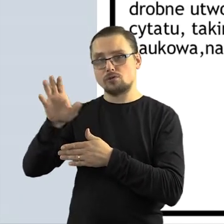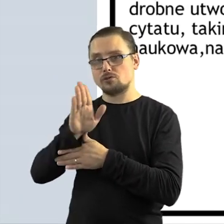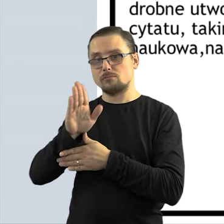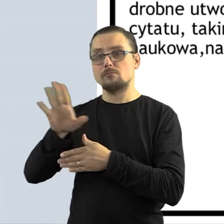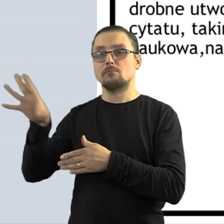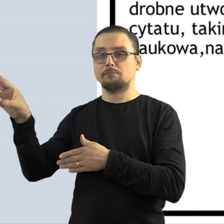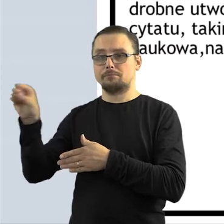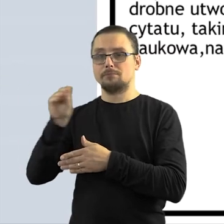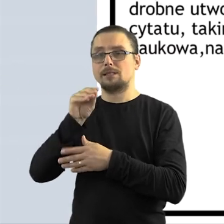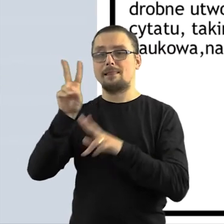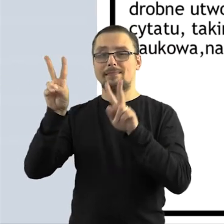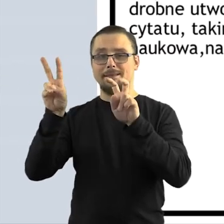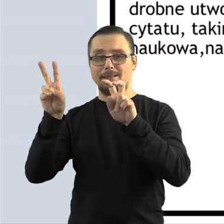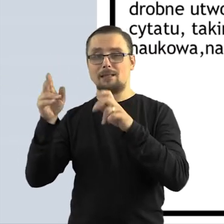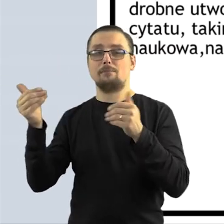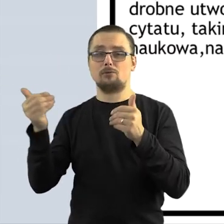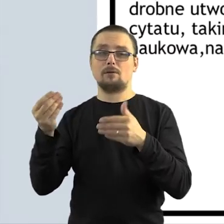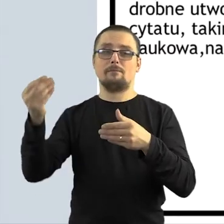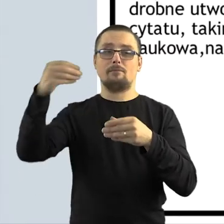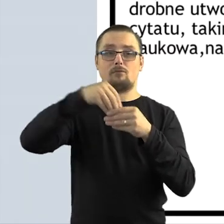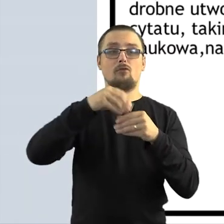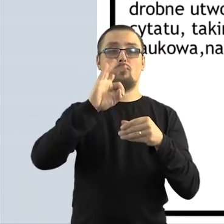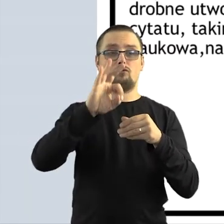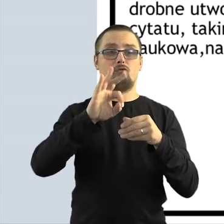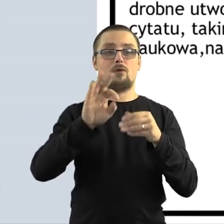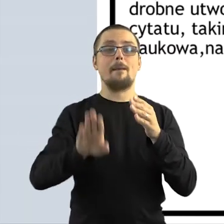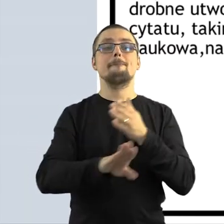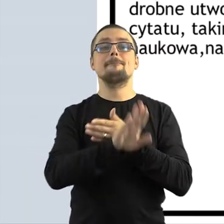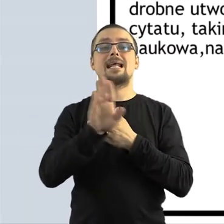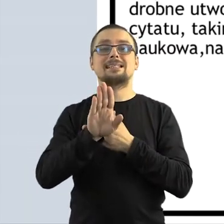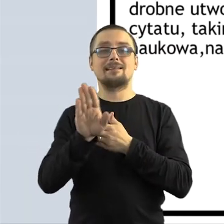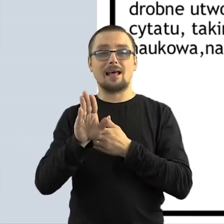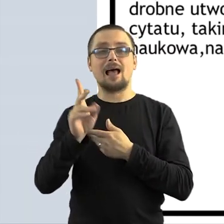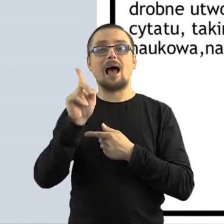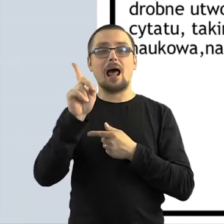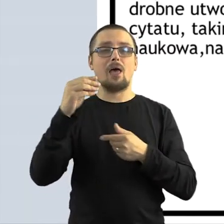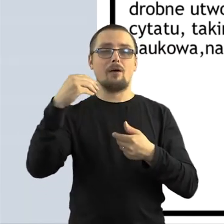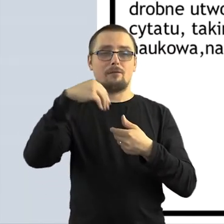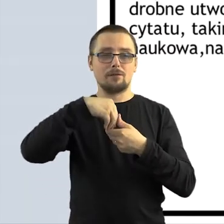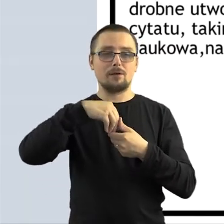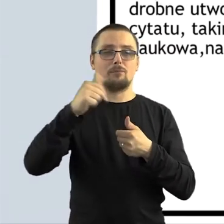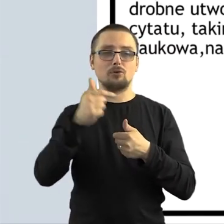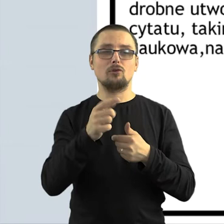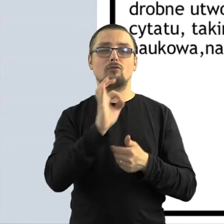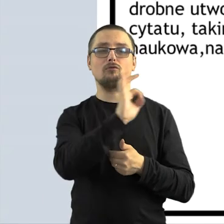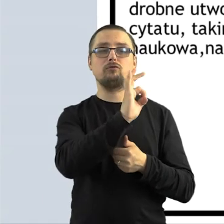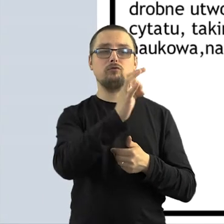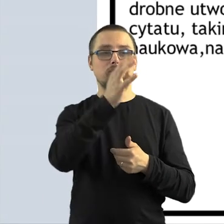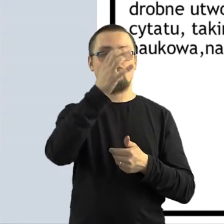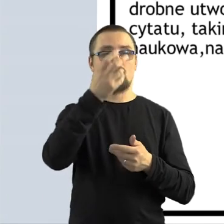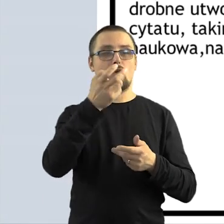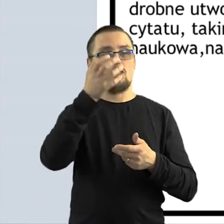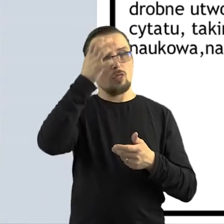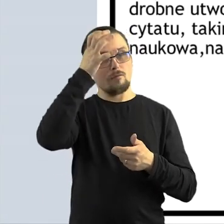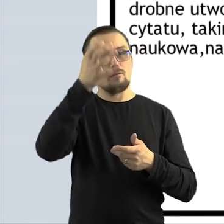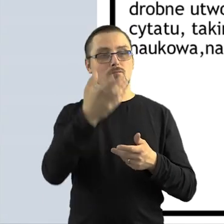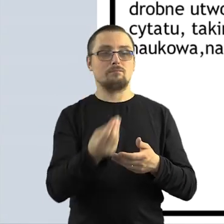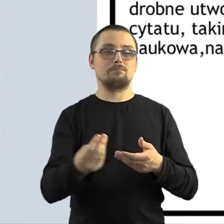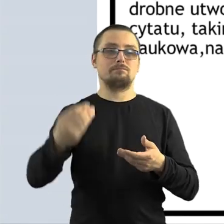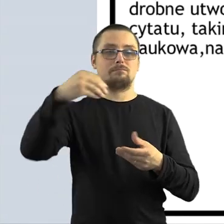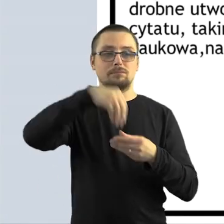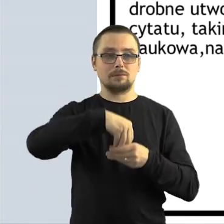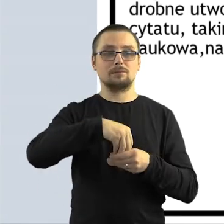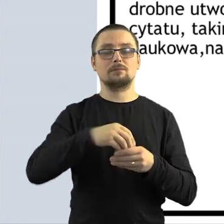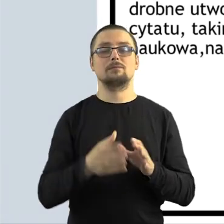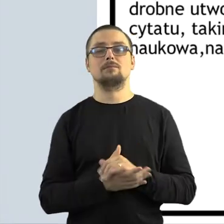swojej większej prezentacji, w której Państwo też wkładają własny wkład twórczy i Państwa prezentacja jest jakby całością, a cytat jest tylko uzupełnieniem.